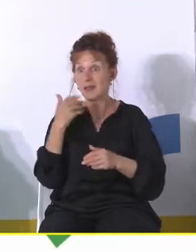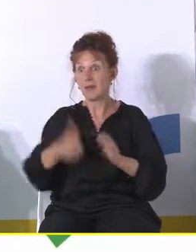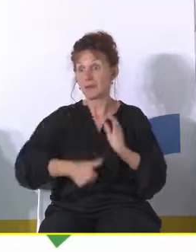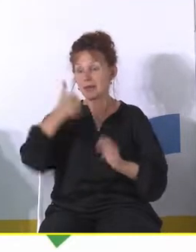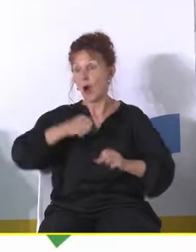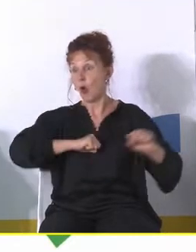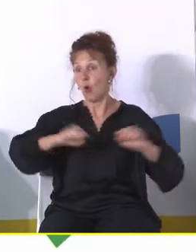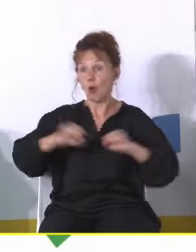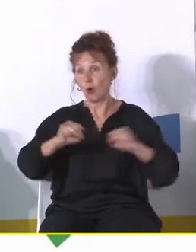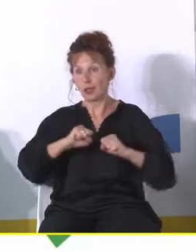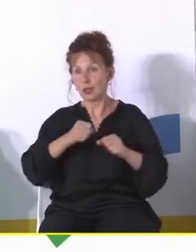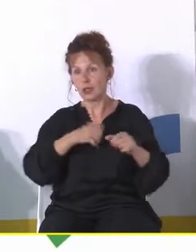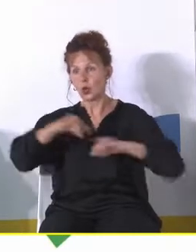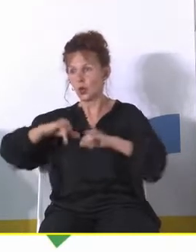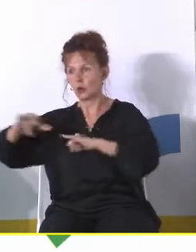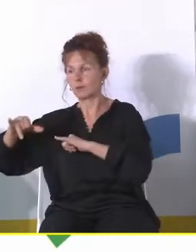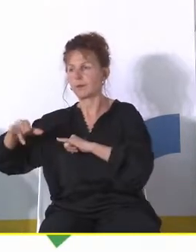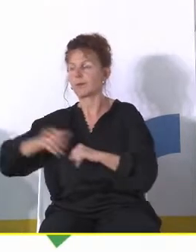który mógł czymś zarządzać.